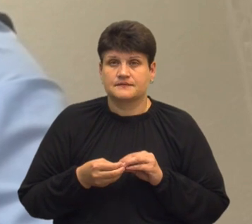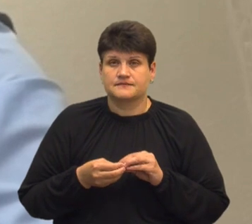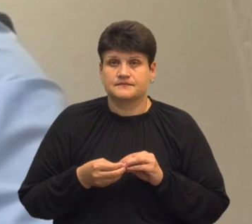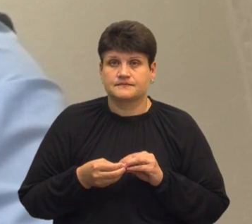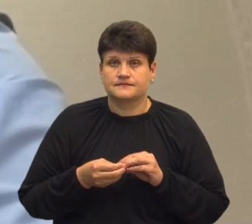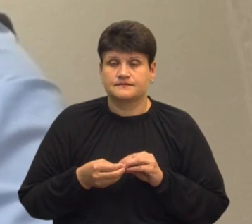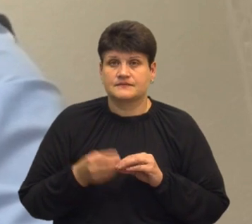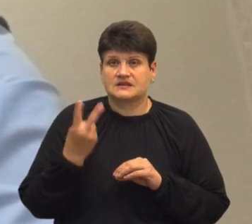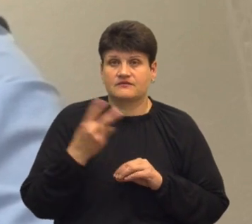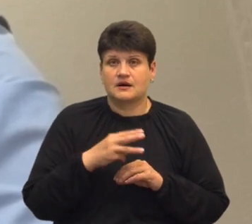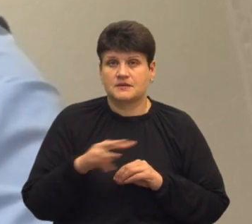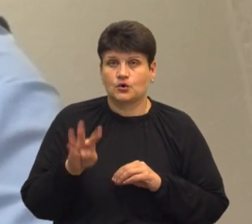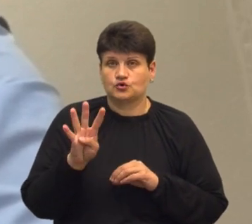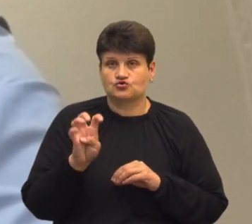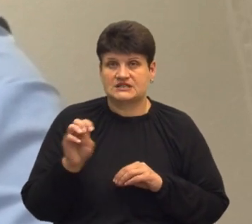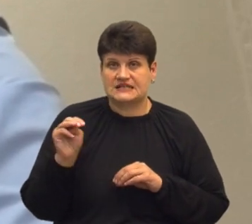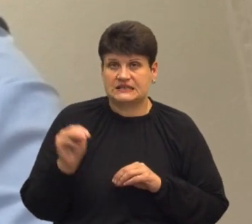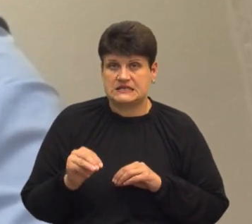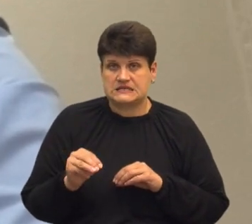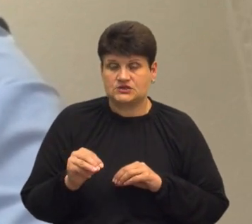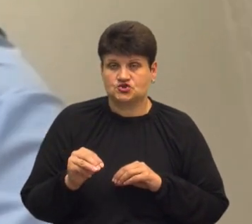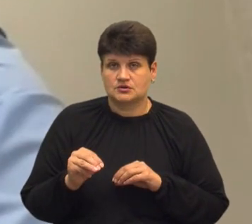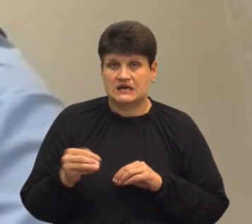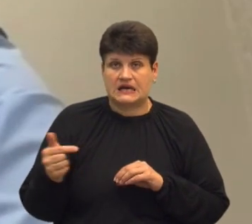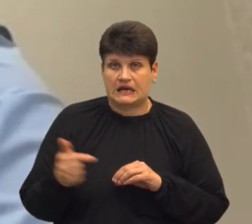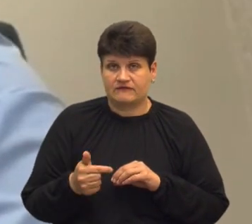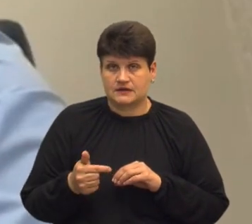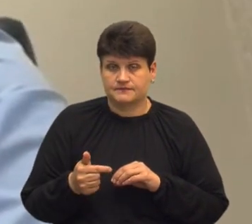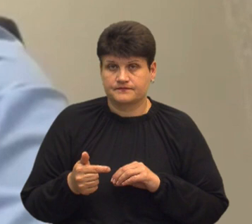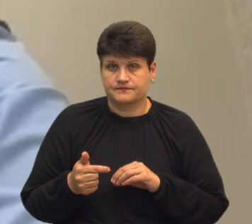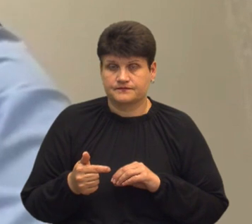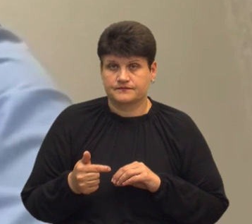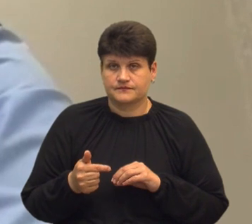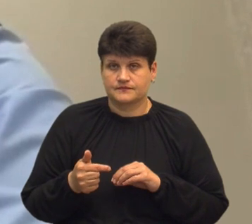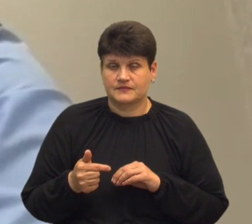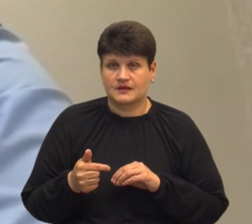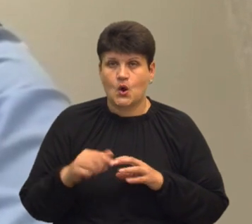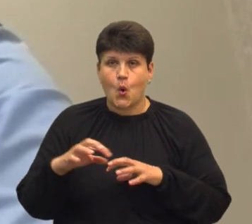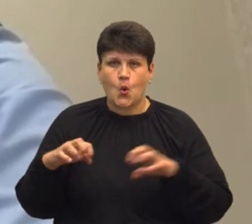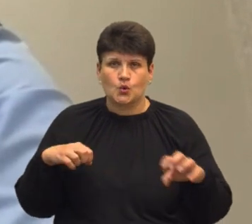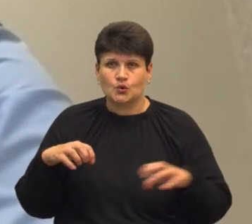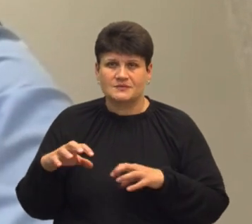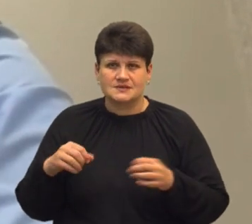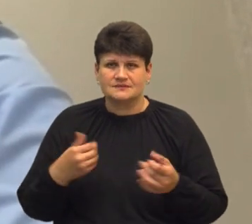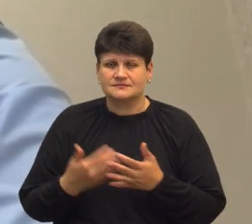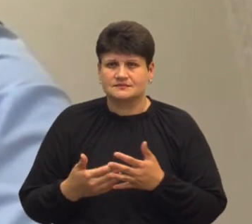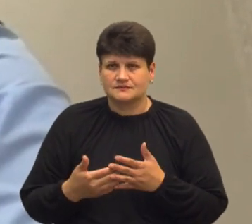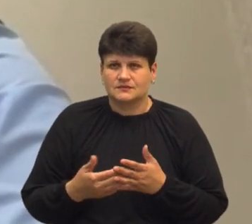2 мільйони 400 тисяч гривень. Корупційна схема, якщо просто виражатись, вона